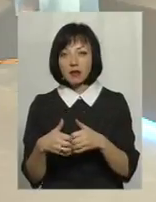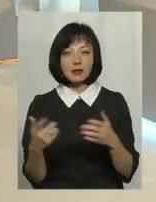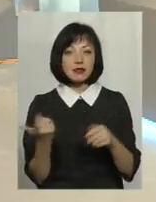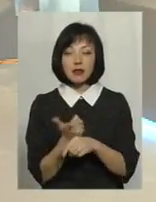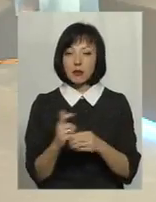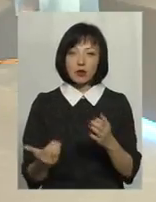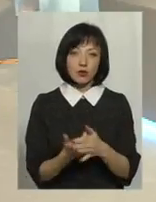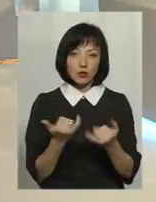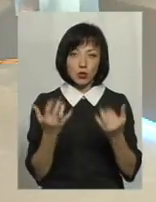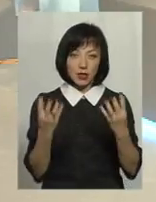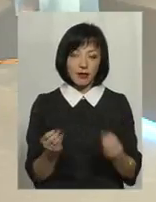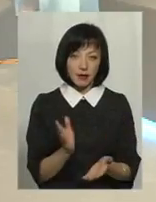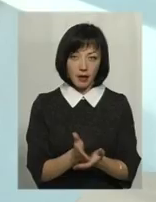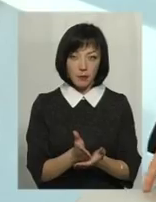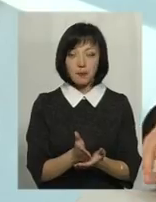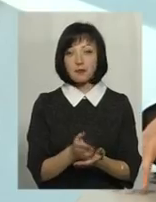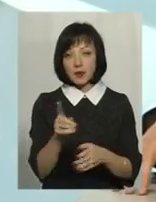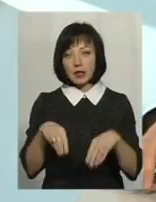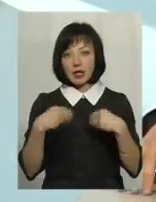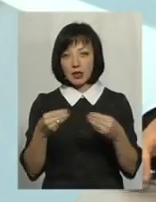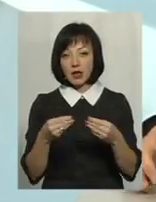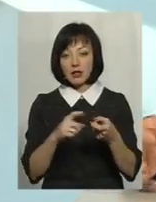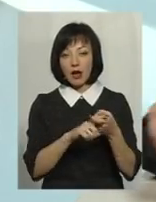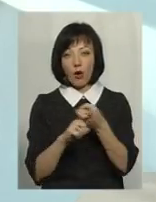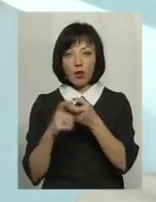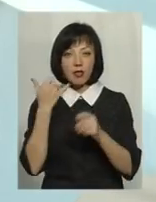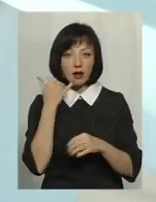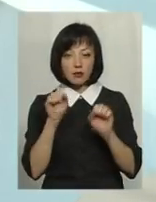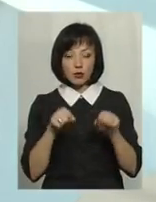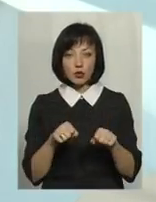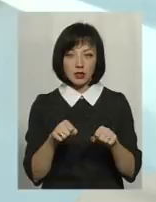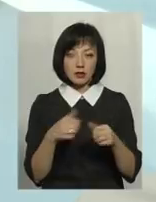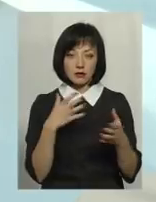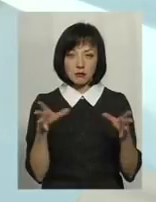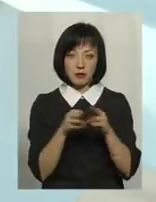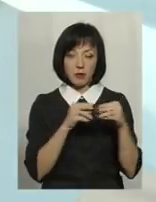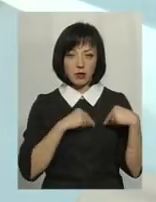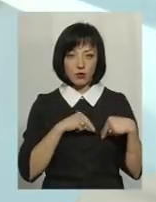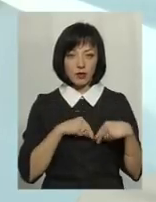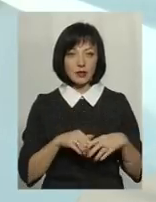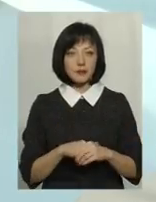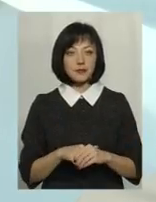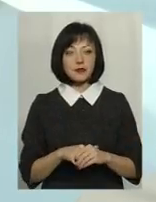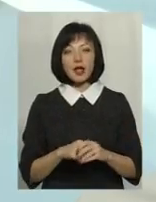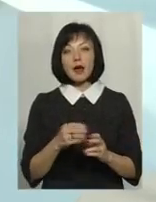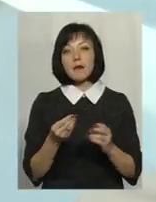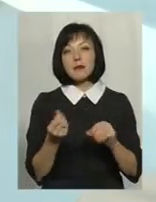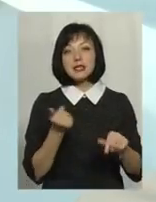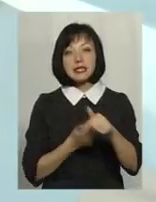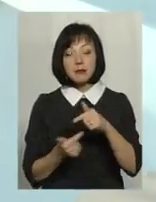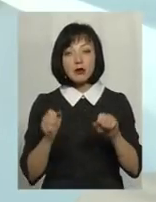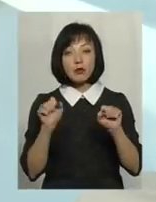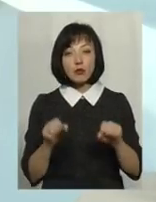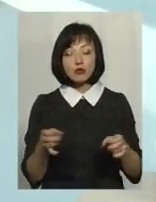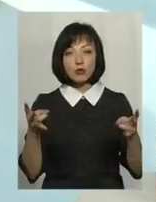інноваційне на сьогоднішній день є. Тобто, йому надати контакти цих партнерів, з ким він може співпрацювати. Підприємцям можливо бути